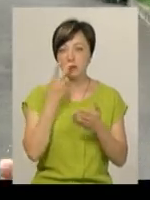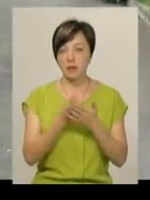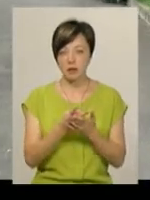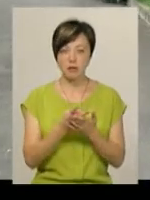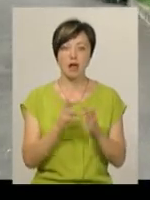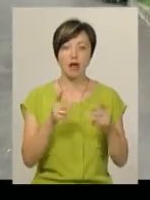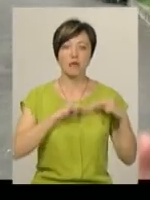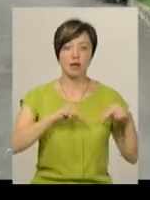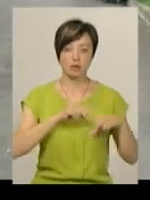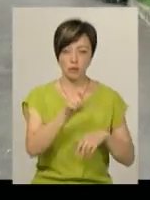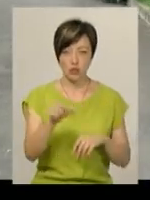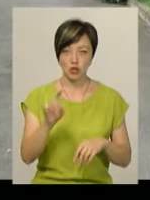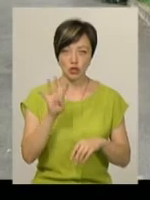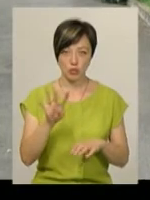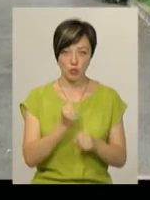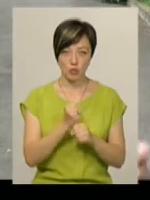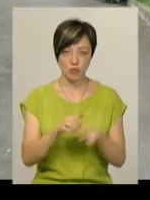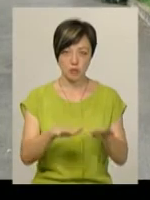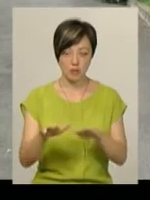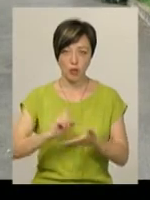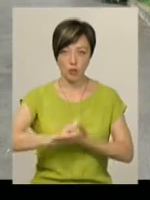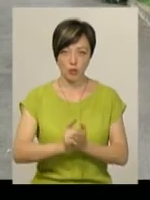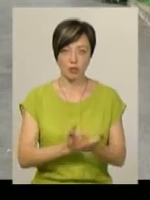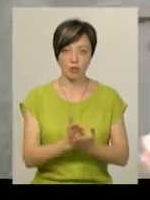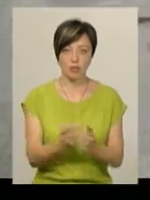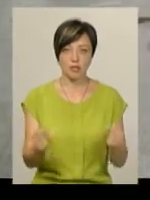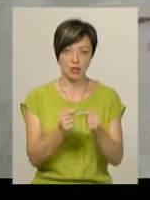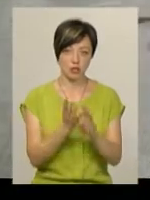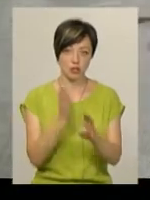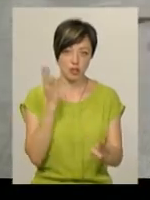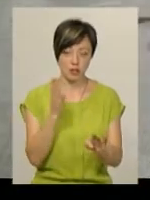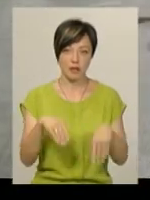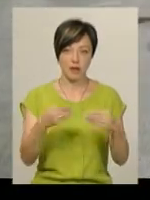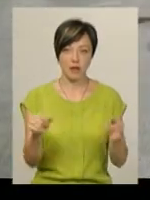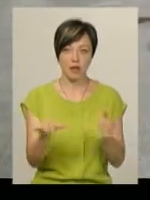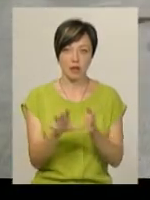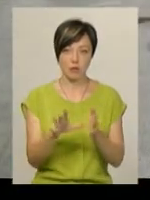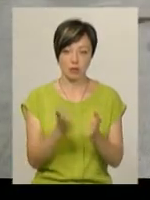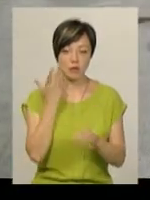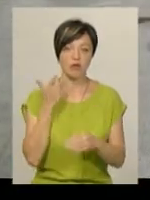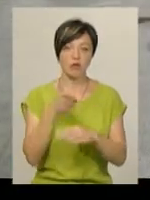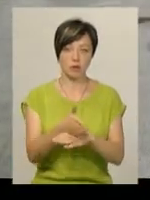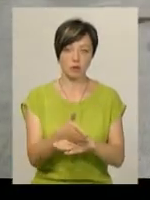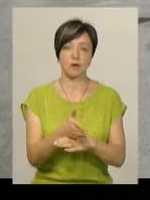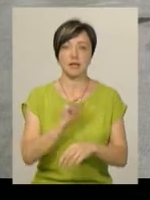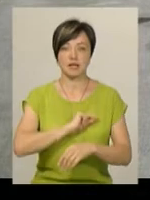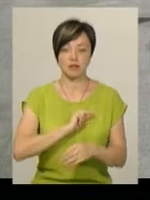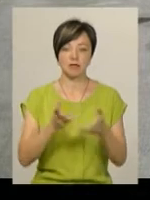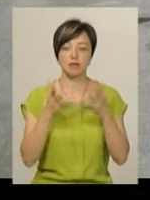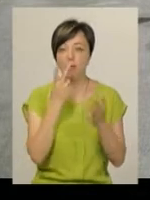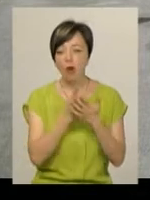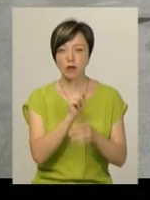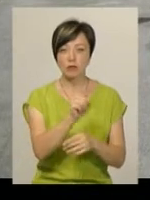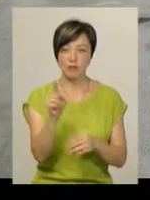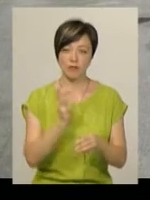працюють працівники, чотири робочих місця, які оперативно обслуговуються, згідно черги, яка ведеться електронно в приході. На рецепції є працівники, які чітко показують